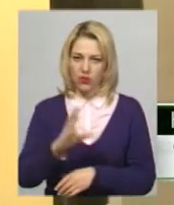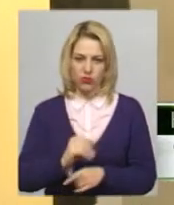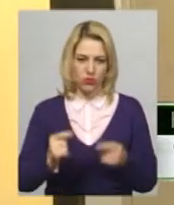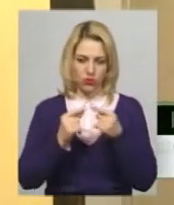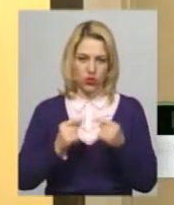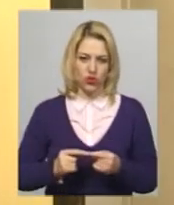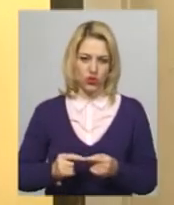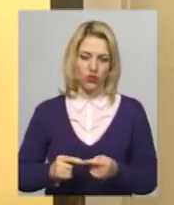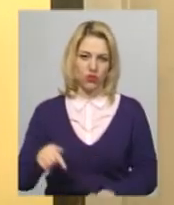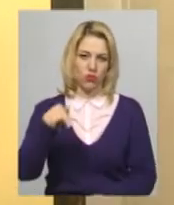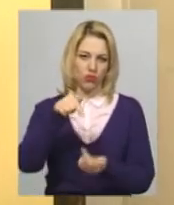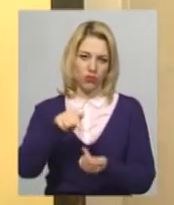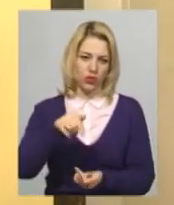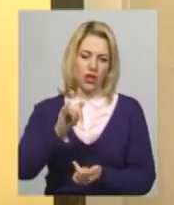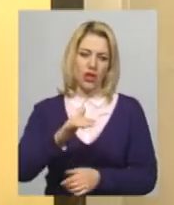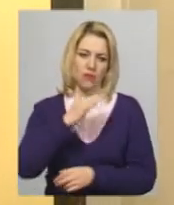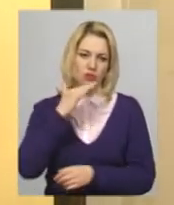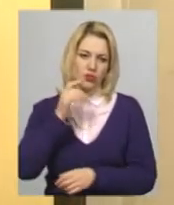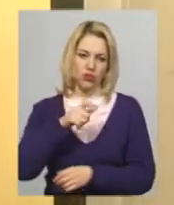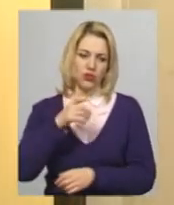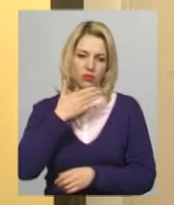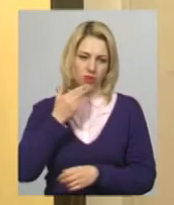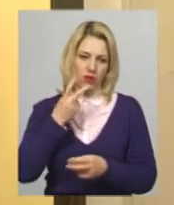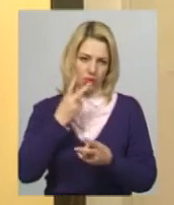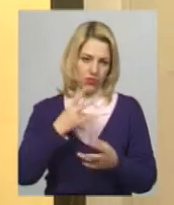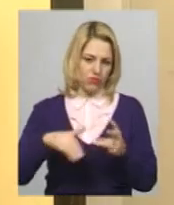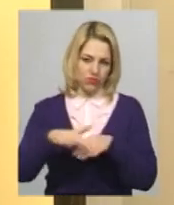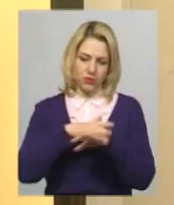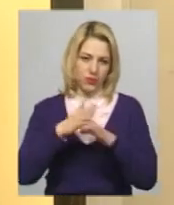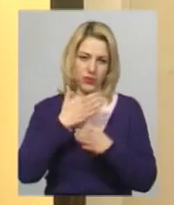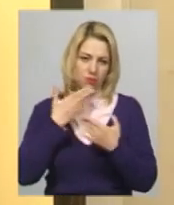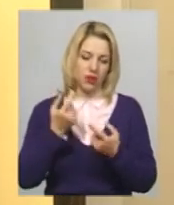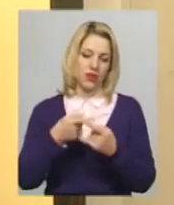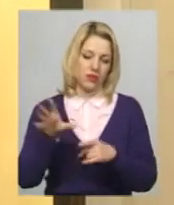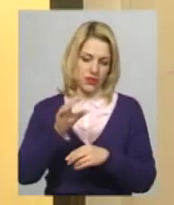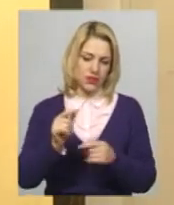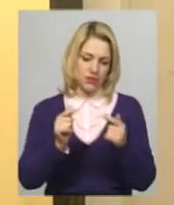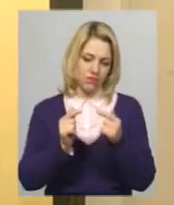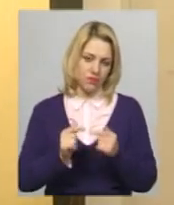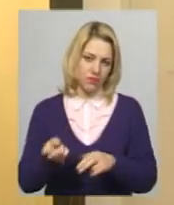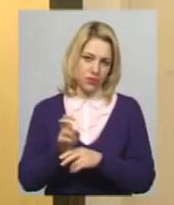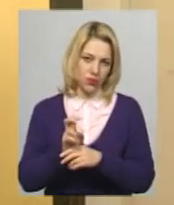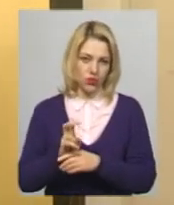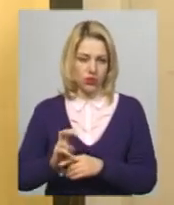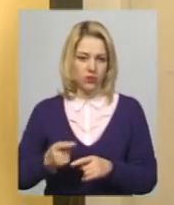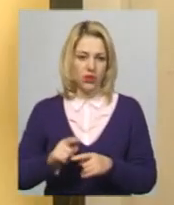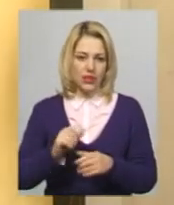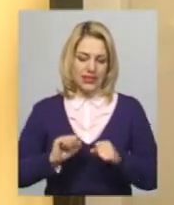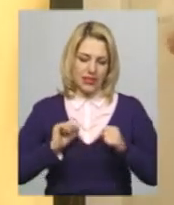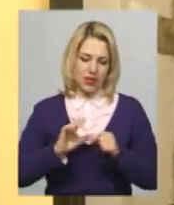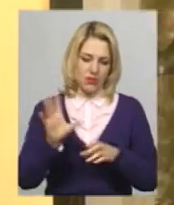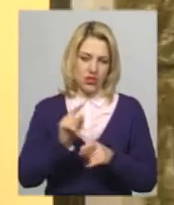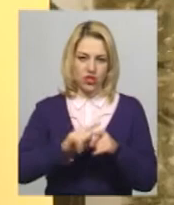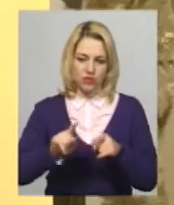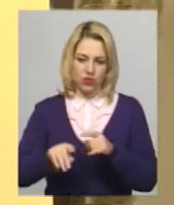багато людей немає. Як ви бачите, великої кількості людей немає, намагаємося все робити швиденько,